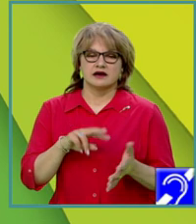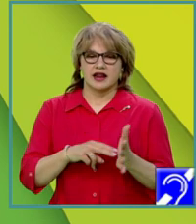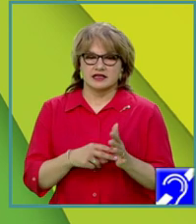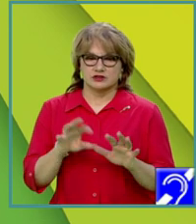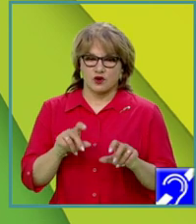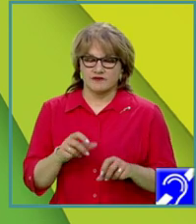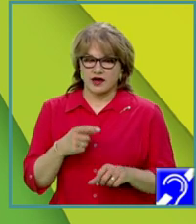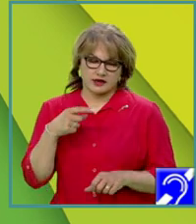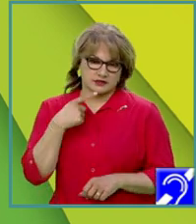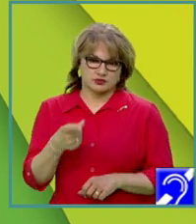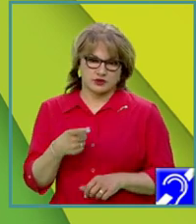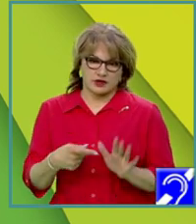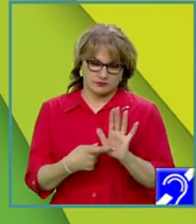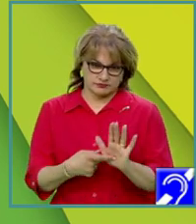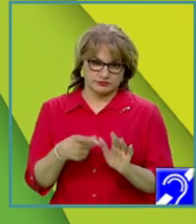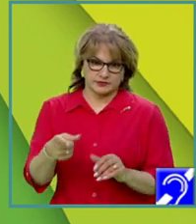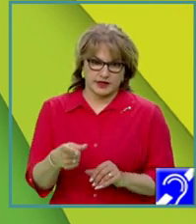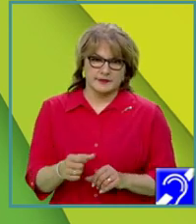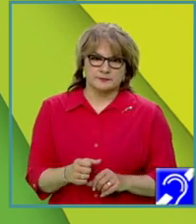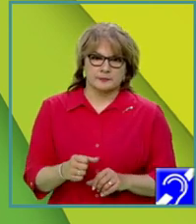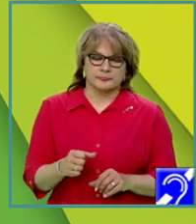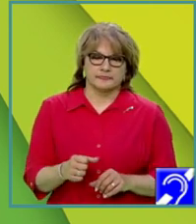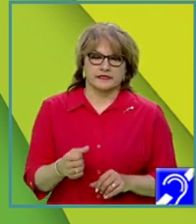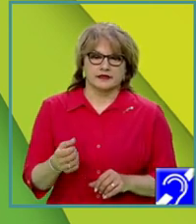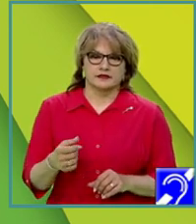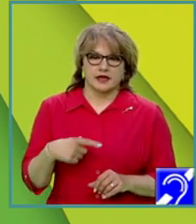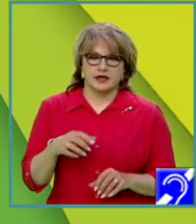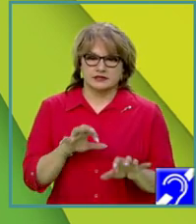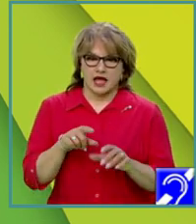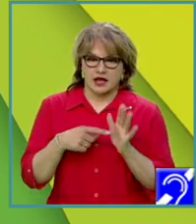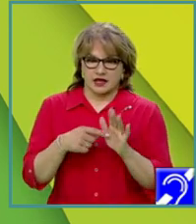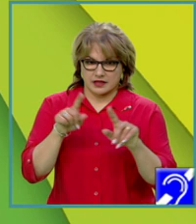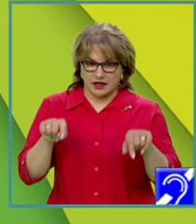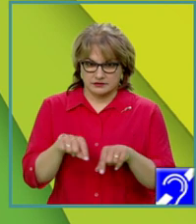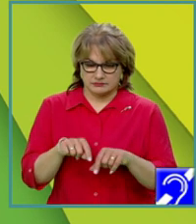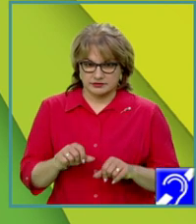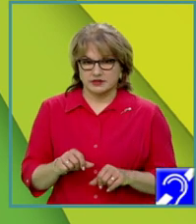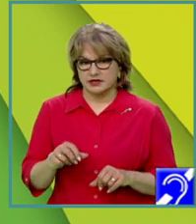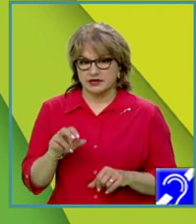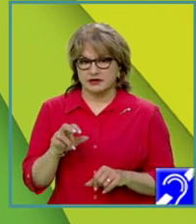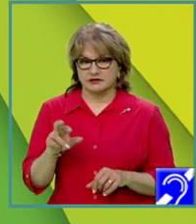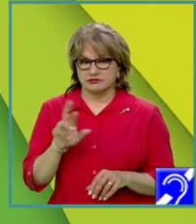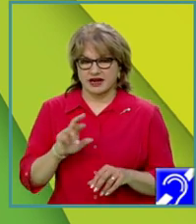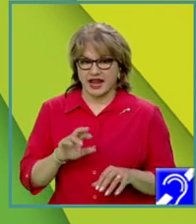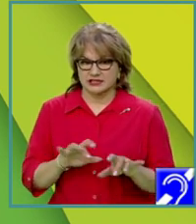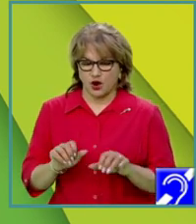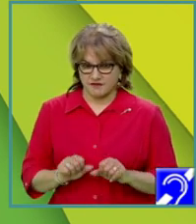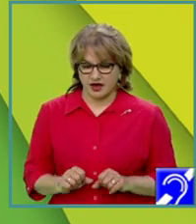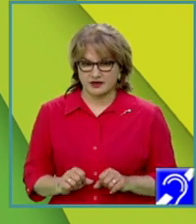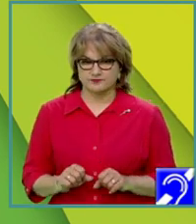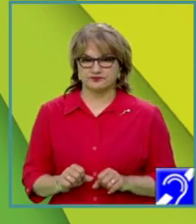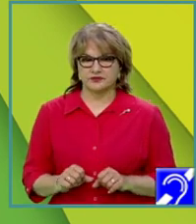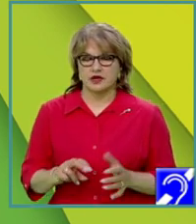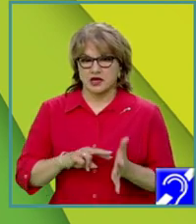algoritmului prezentat în pseudocod. Care este rezolvarea? Pentru fiecare valoare